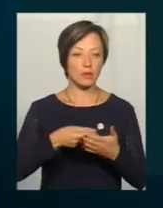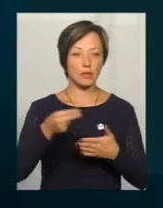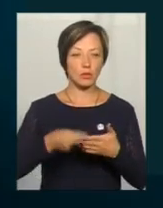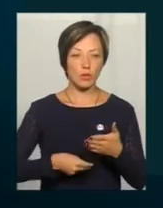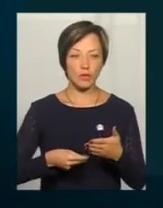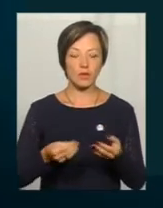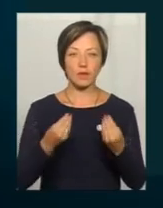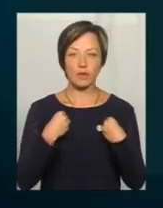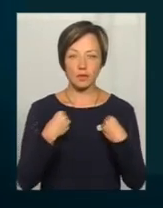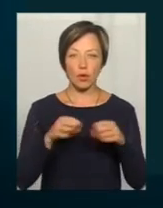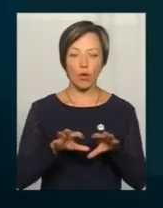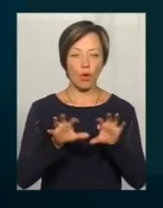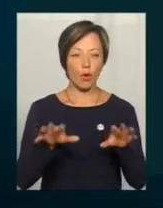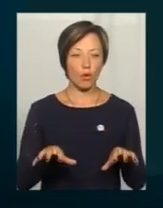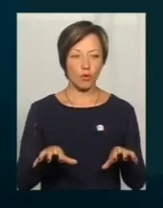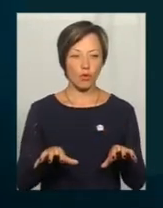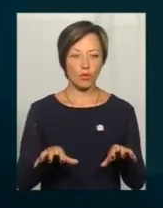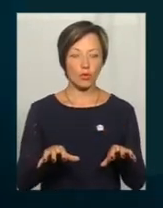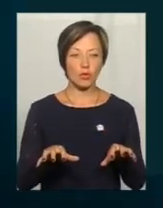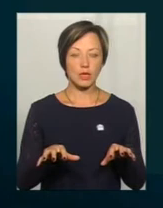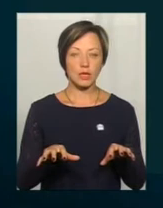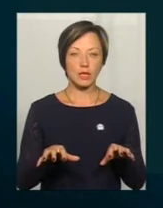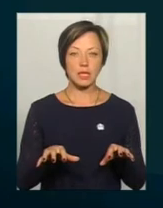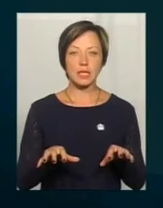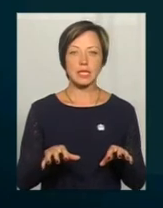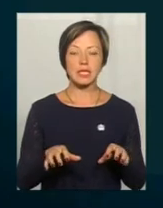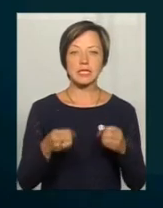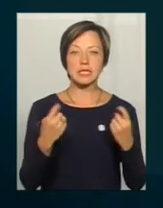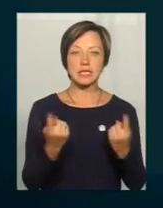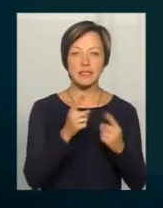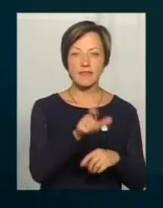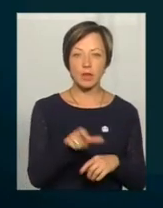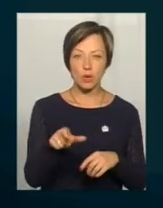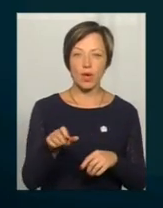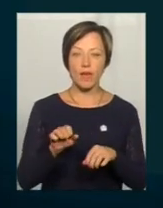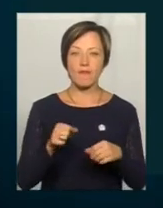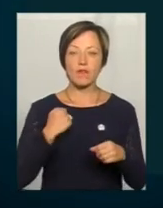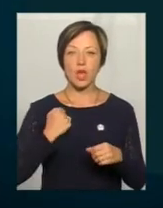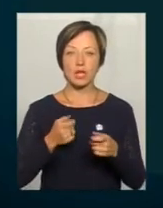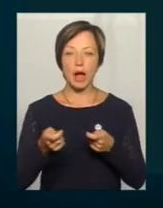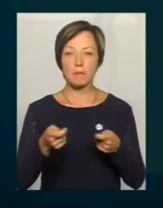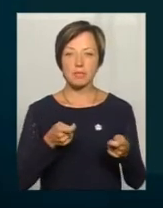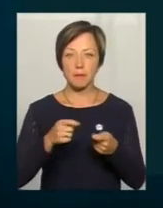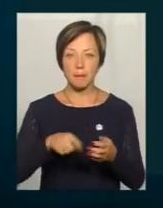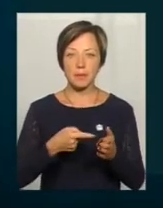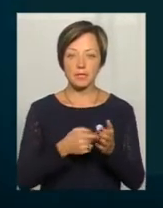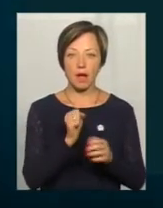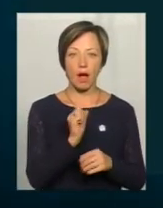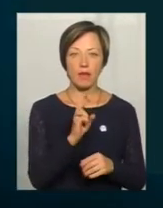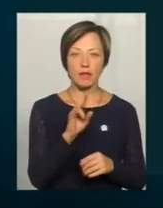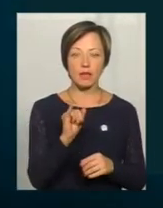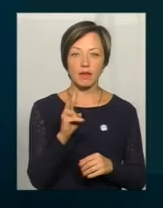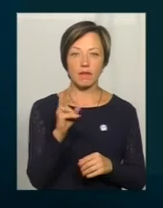видана головою цивільної і воєнної адміністрації міста Авдіївка.